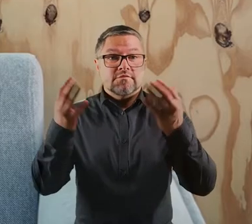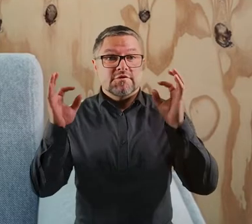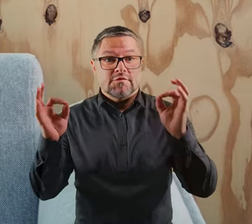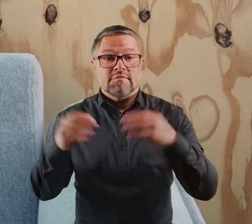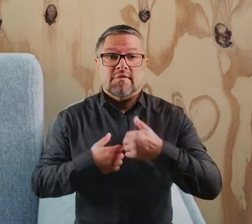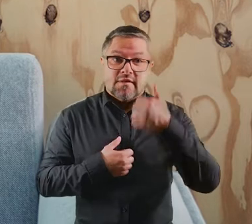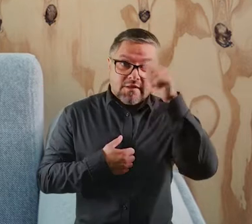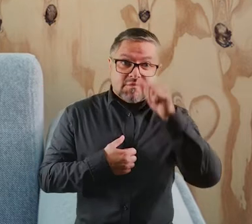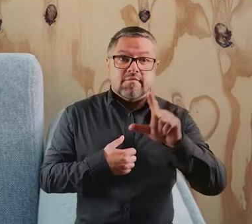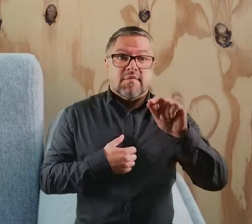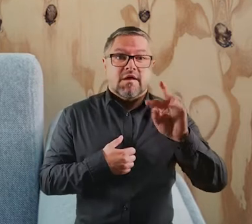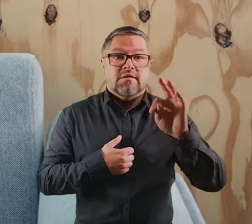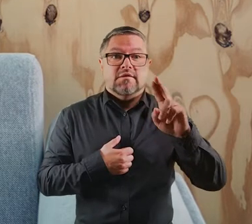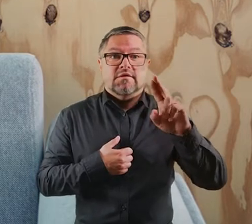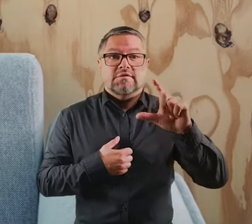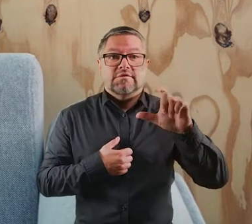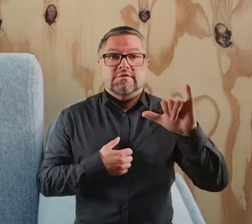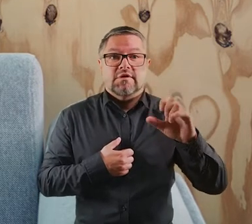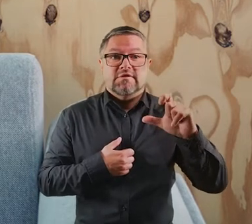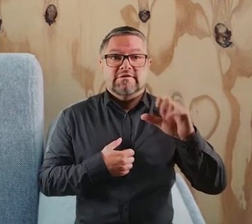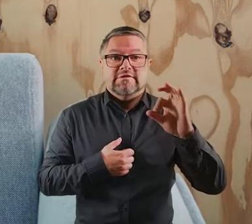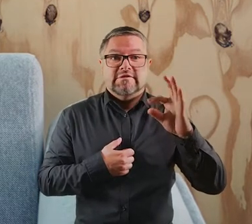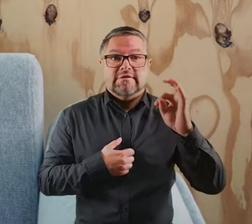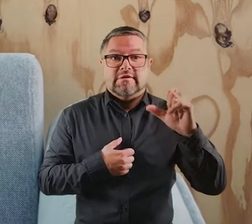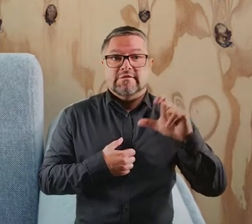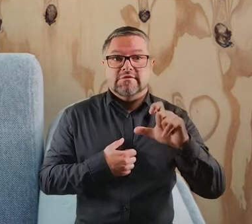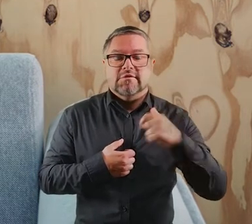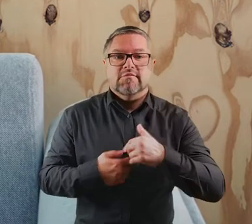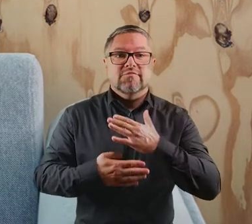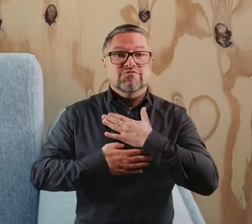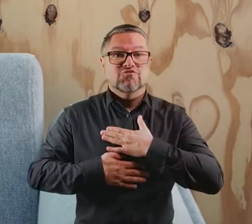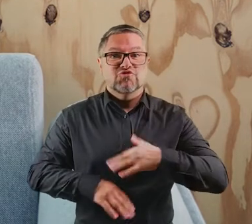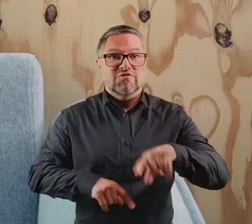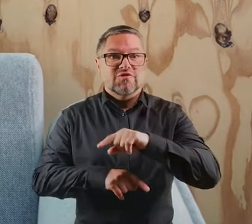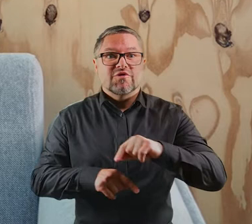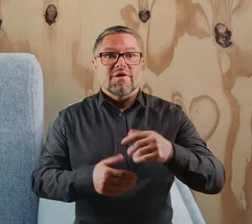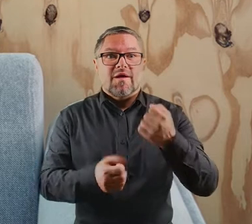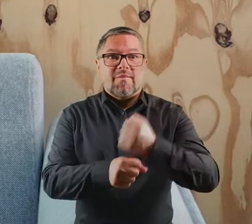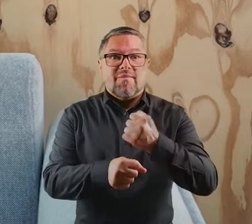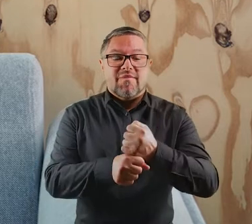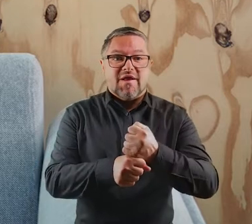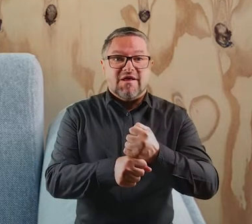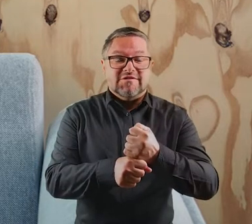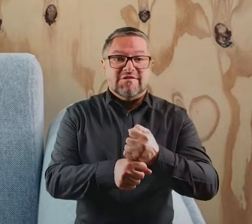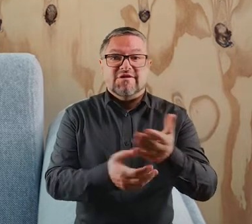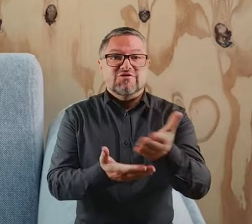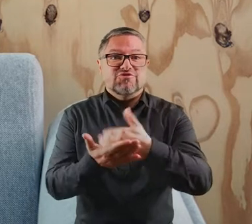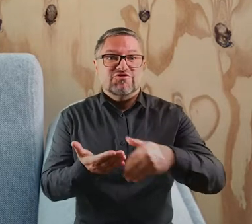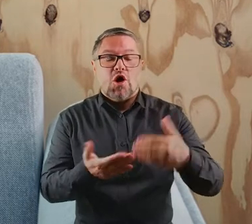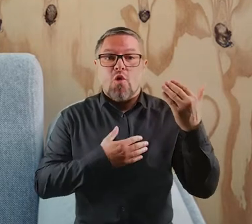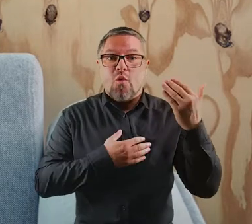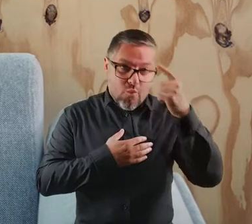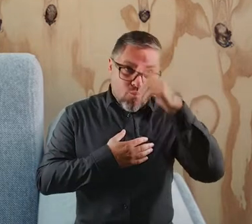Dzień dobry, nazywam się Patrycja Stec i mam tą przyjemność pracy w dziale zbiórek publicznych i akcji